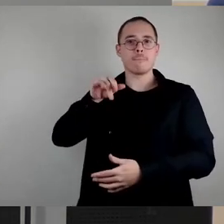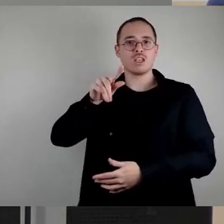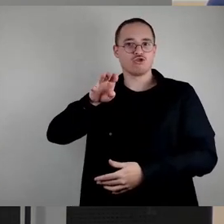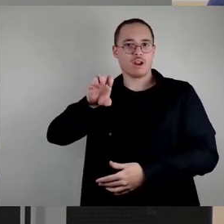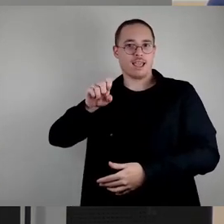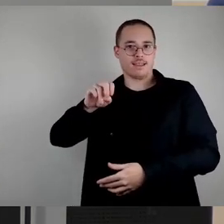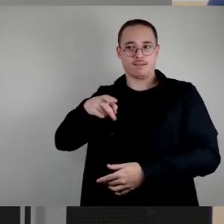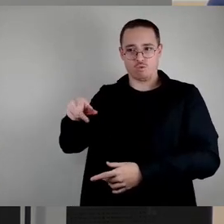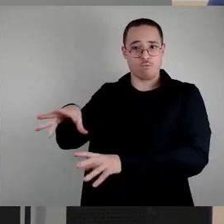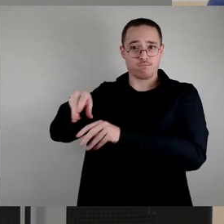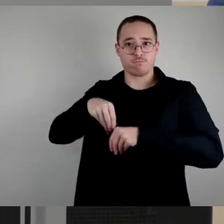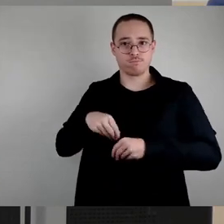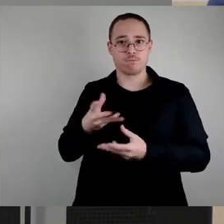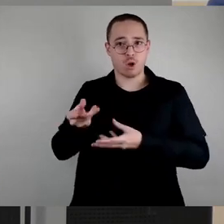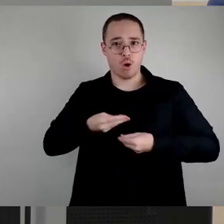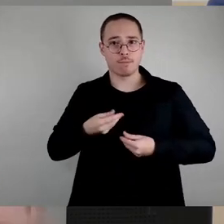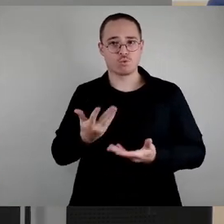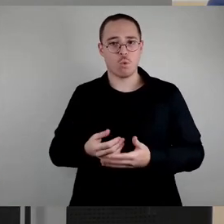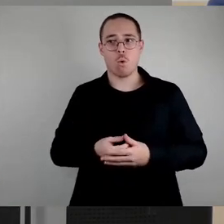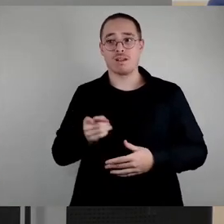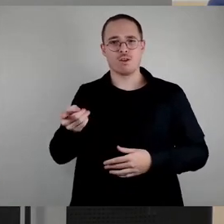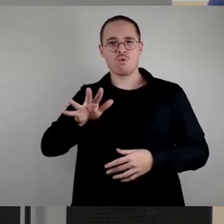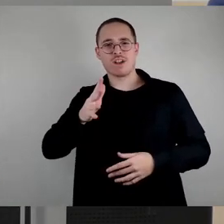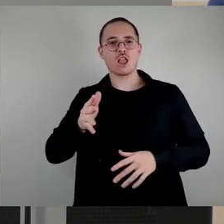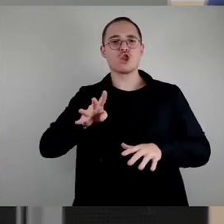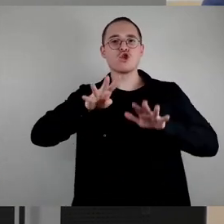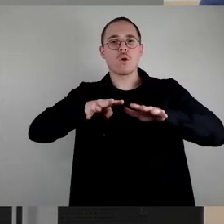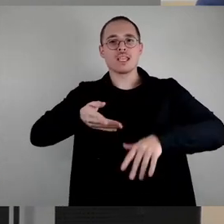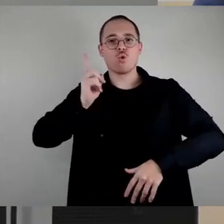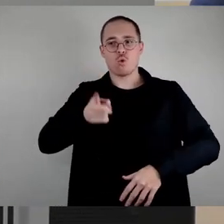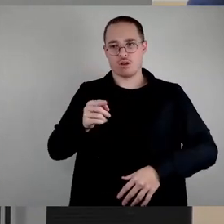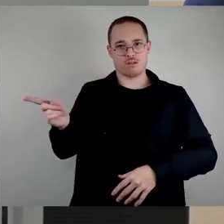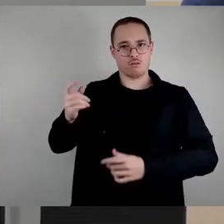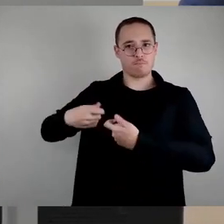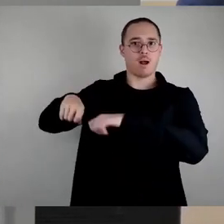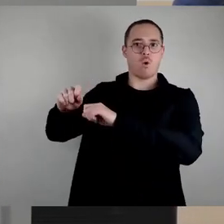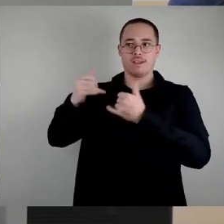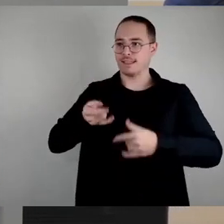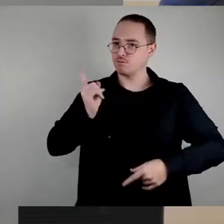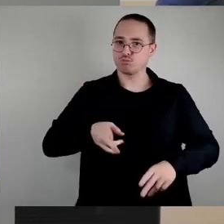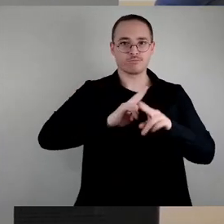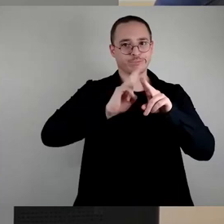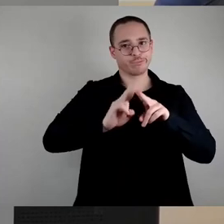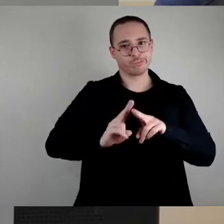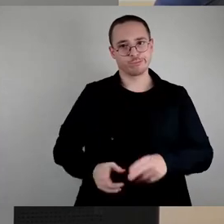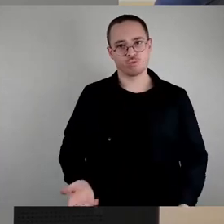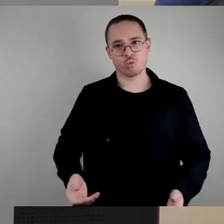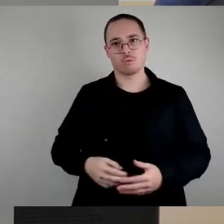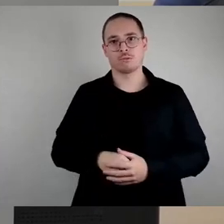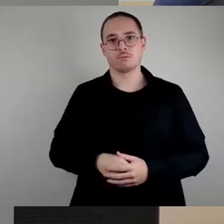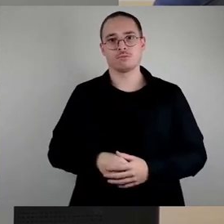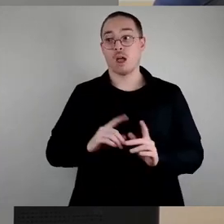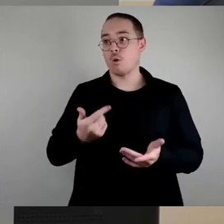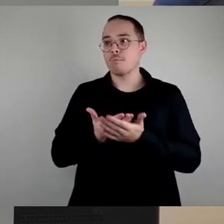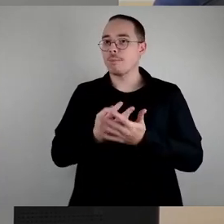natürlich in den nächsten Jahren auch schauen muss, wie man nach der Erstsanierung in den 90er-Jahren jetzt auch vielleicht energetisch weiter nachrüstet.